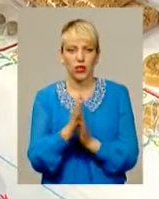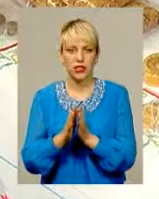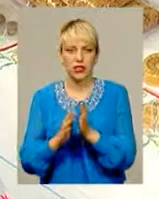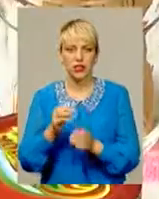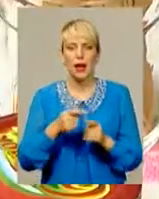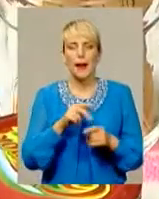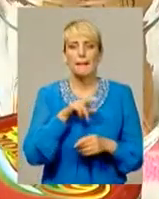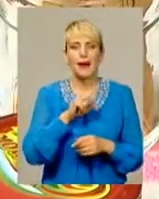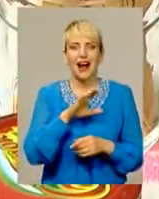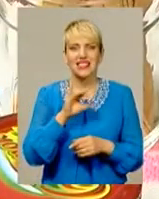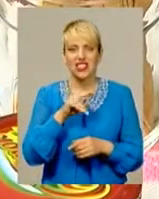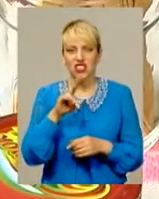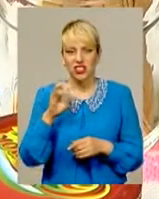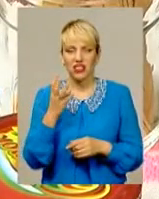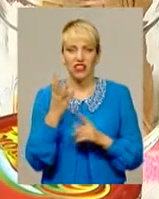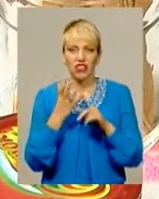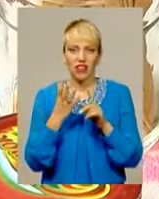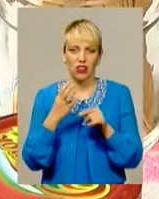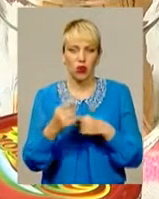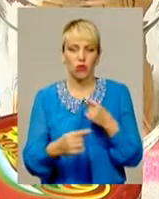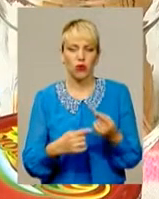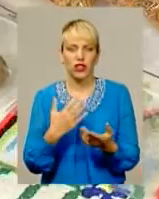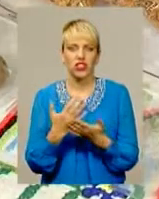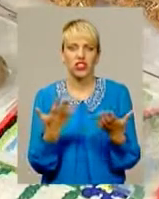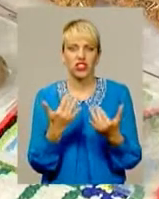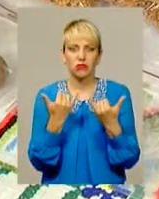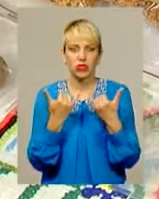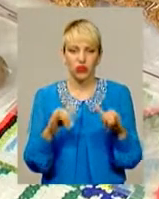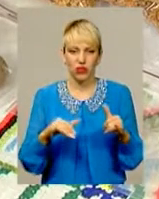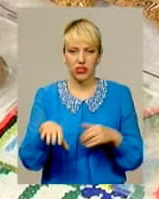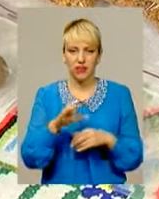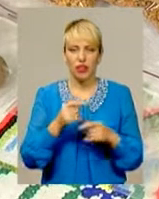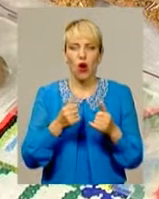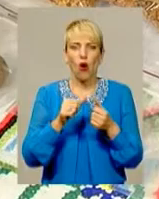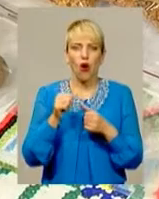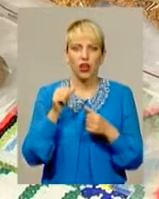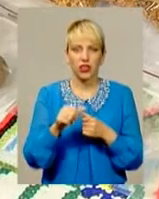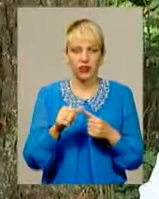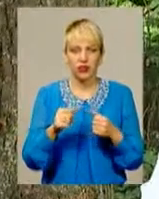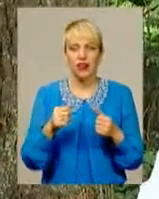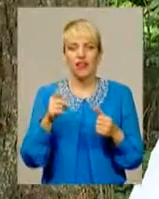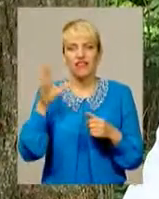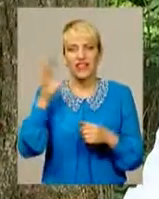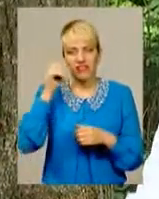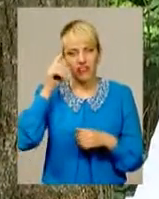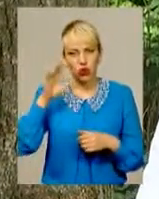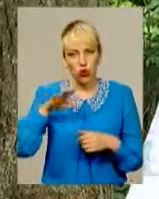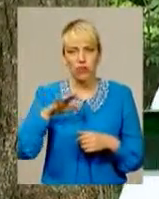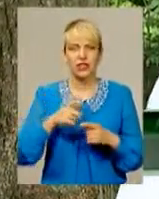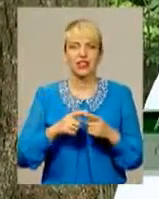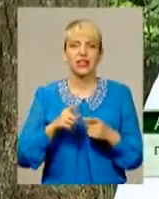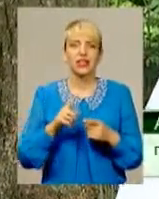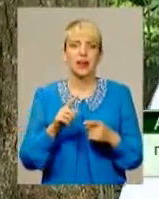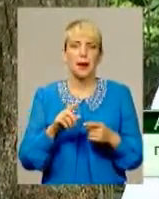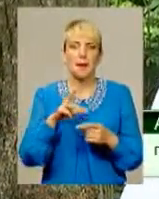четвертому поколінні є чим здивувати покупців. Крім усім відомих видів меду, хлопець має і нові. Така новинка і